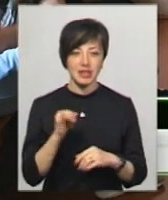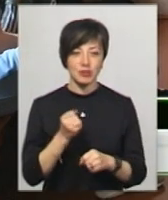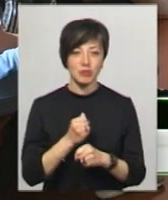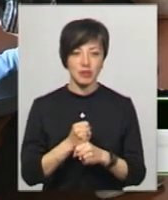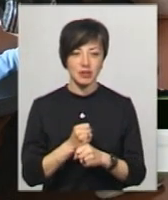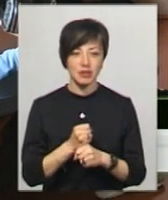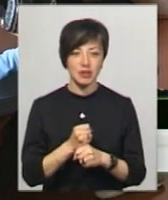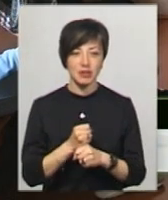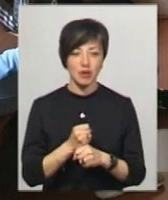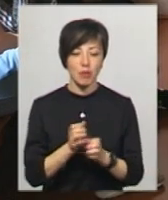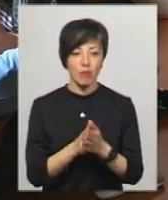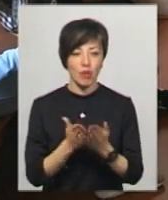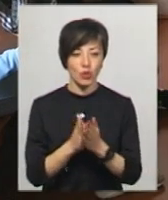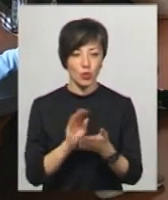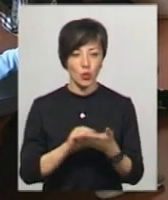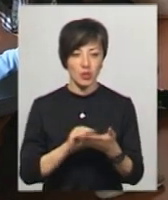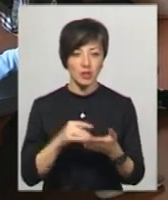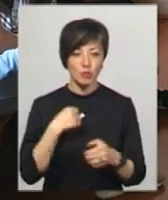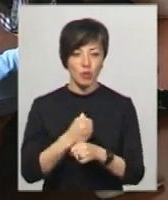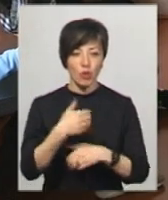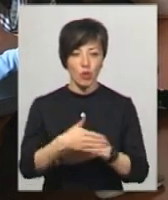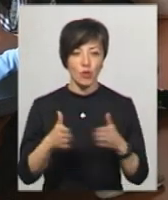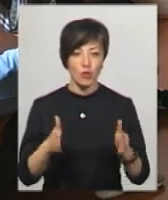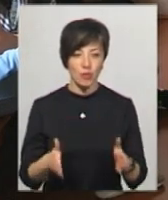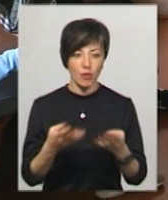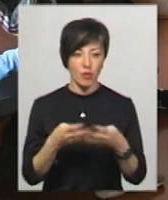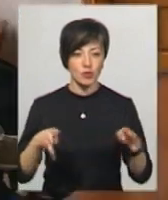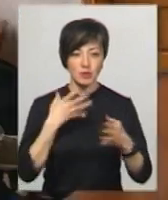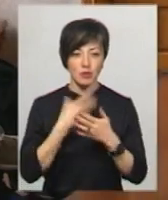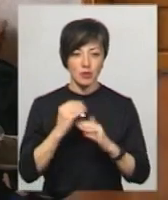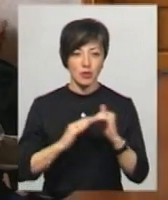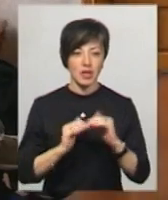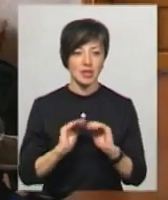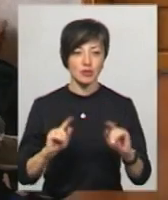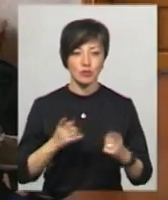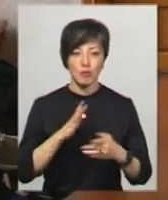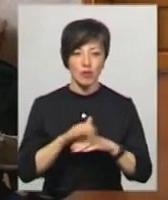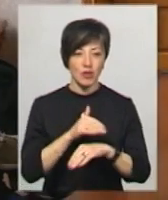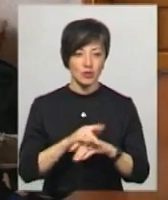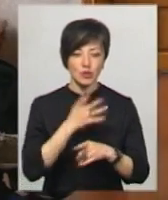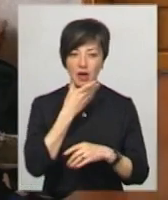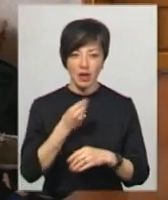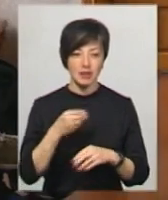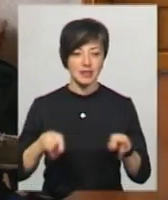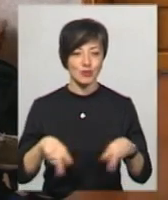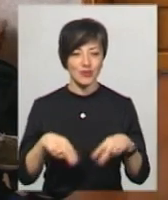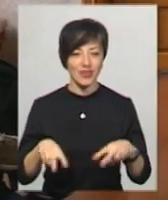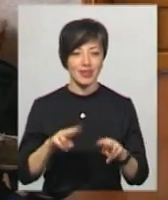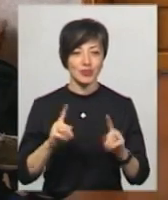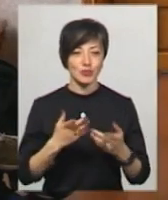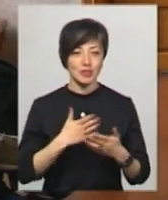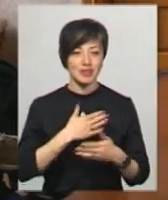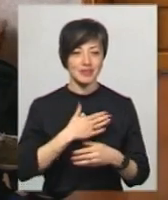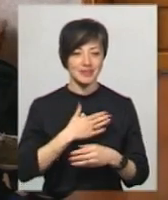зробили блокнотик, і я зробила поробку «Великодній кошик» своїми руками. Дітки дуже молодці, дуже гарно станцювали, дуже